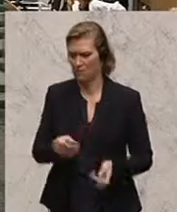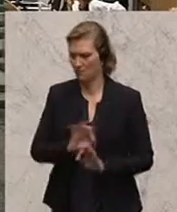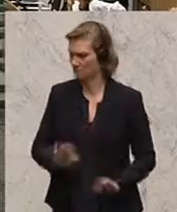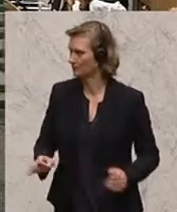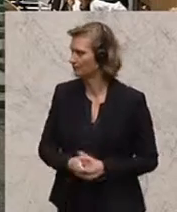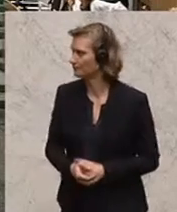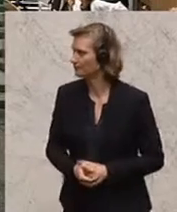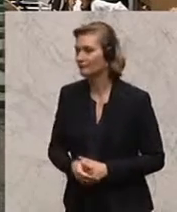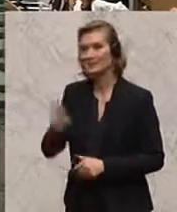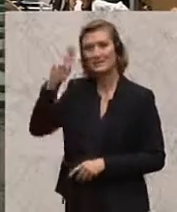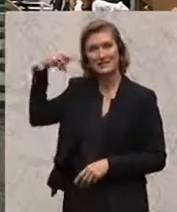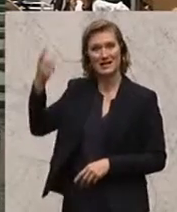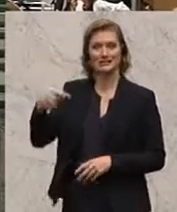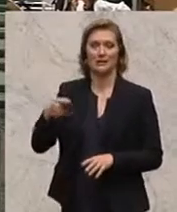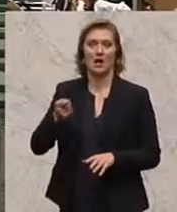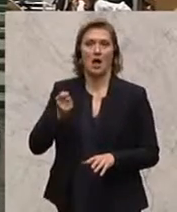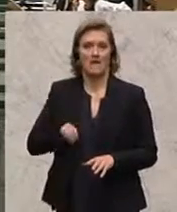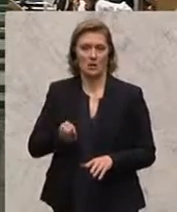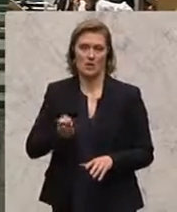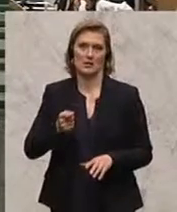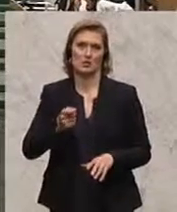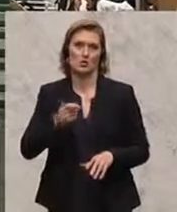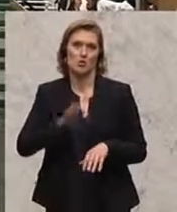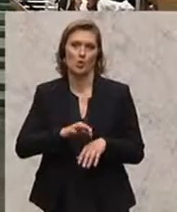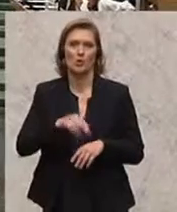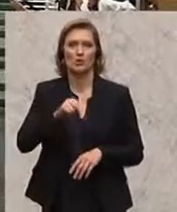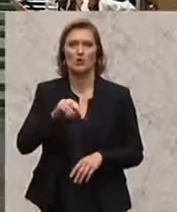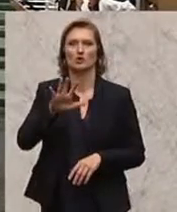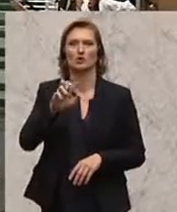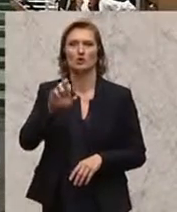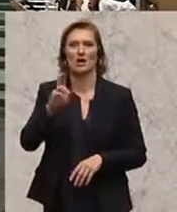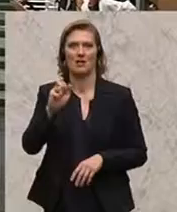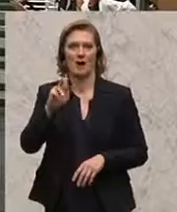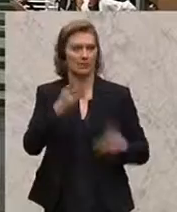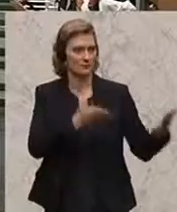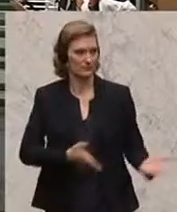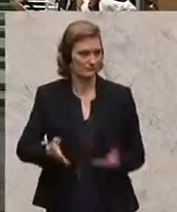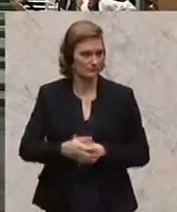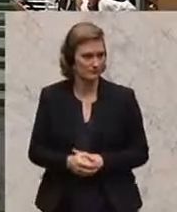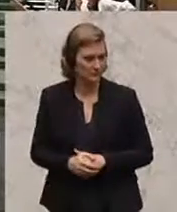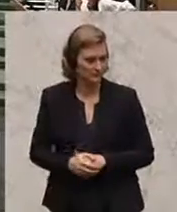Also kein Ordnungsruf für Wolfgang Gerstl von der ÖVP für den Ausdruck Verlogenheit, den er während seiner Rede noch zurückgenommen hat.